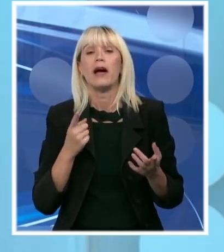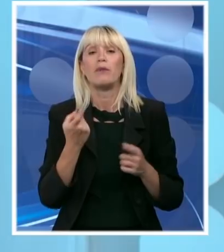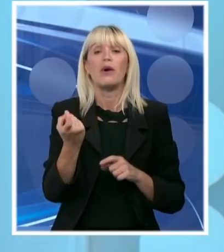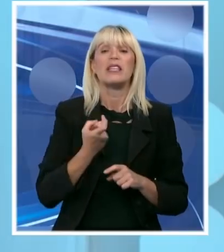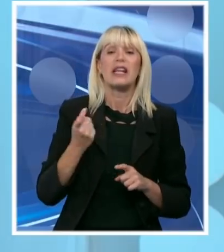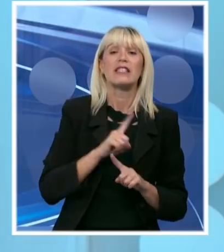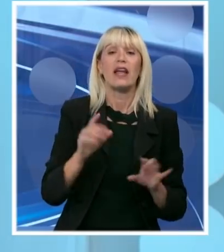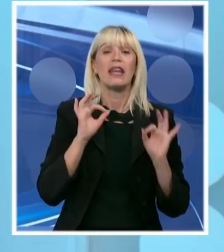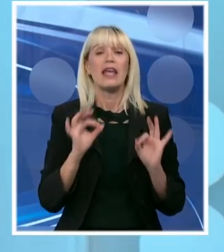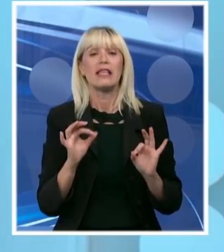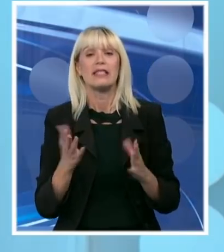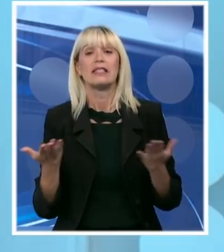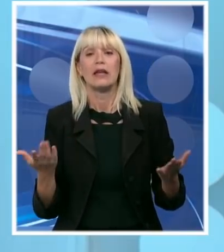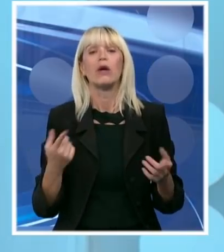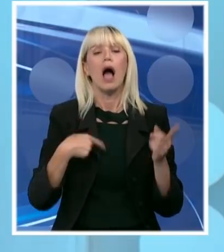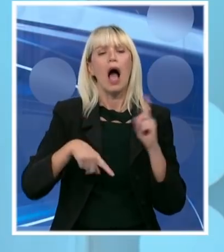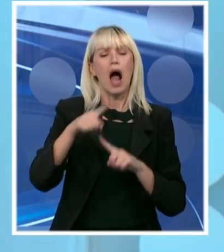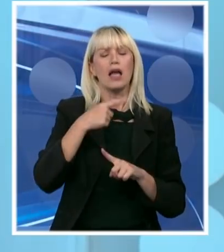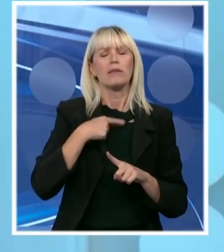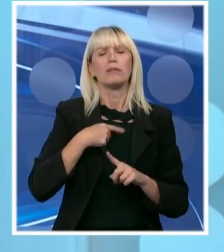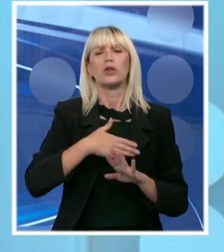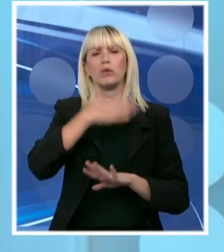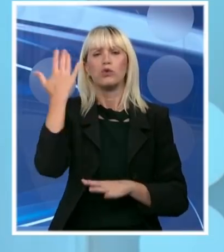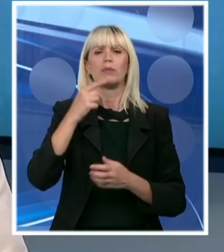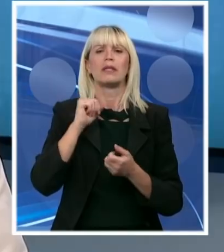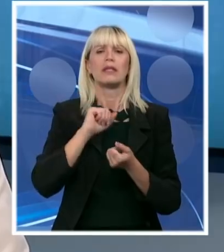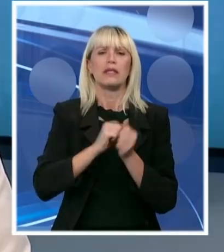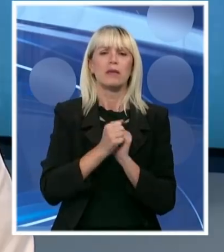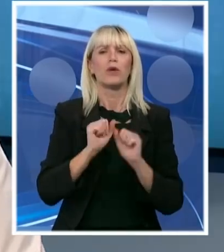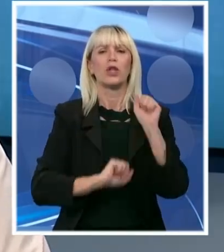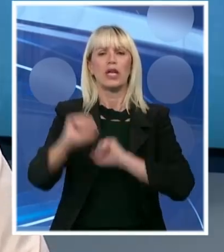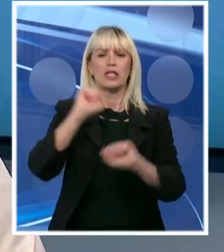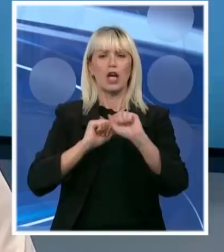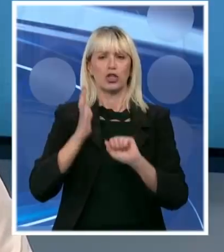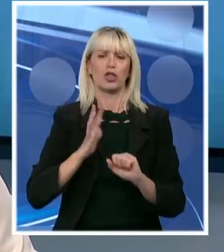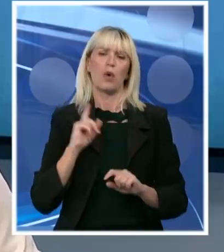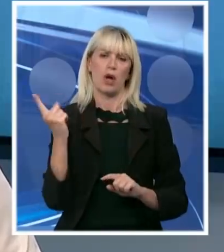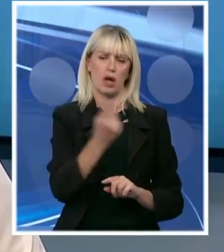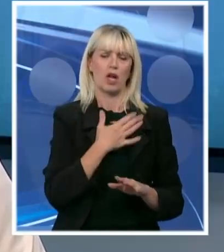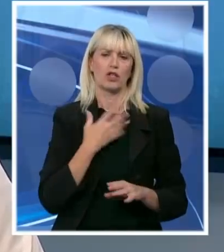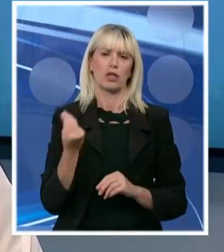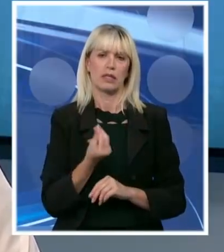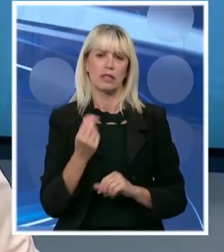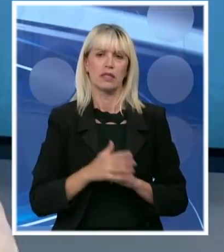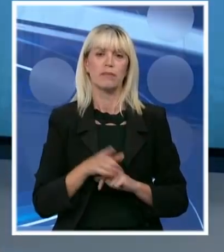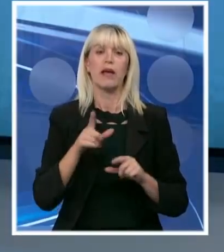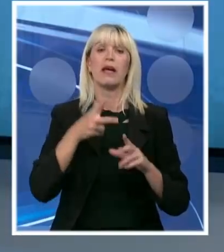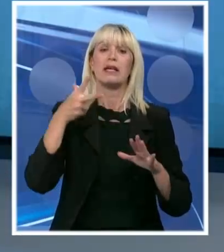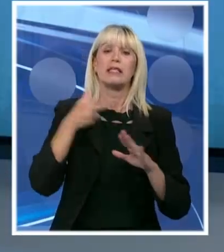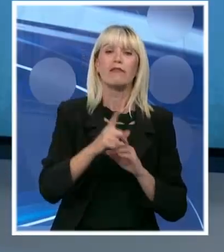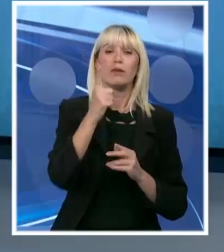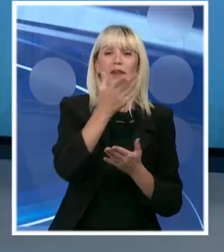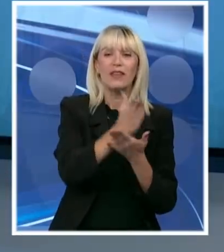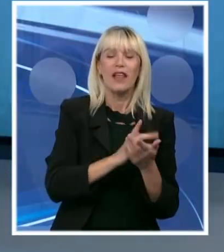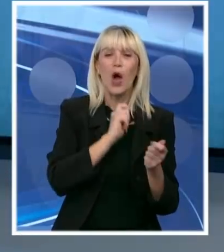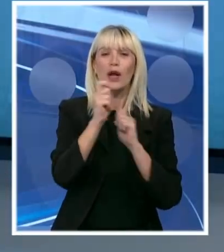da sebe, svoju zemlju i svoj narod zaštitim i sačuvamo. Završili ste prvi krug konsultacija za novog mandatara, formiranje nove vlade. Vidite li sad već